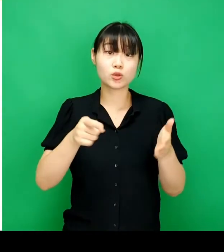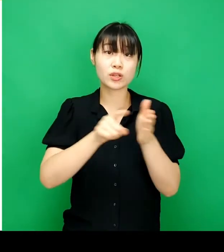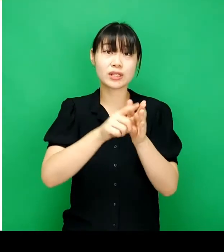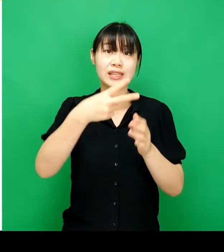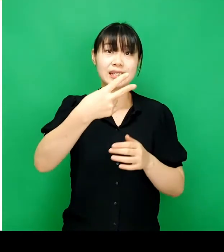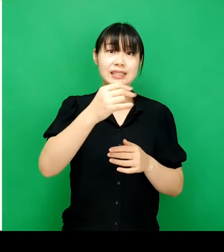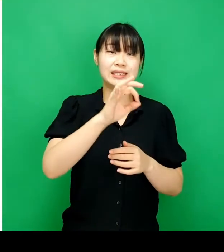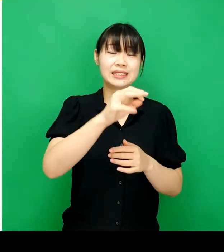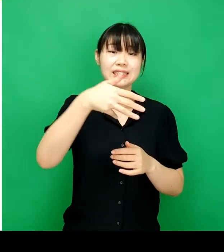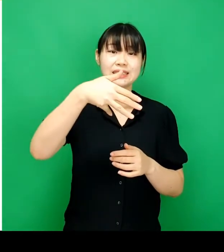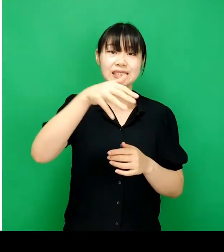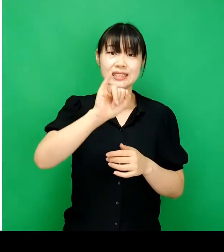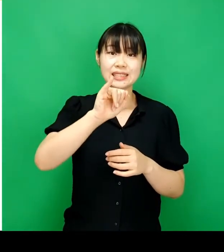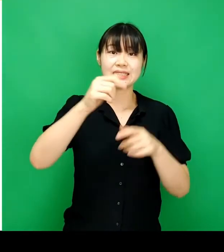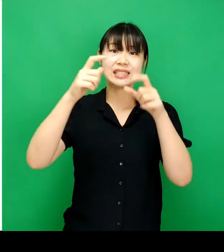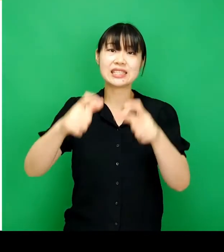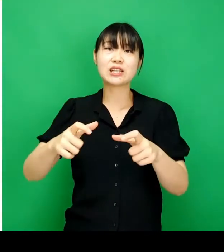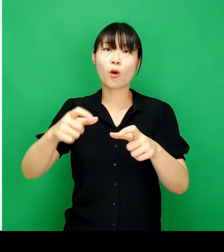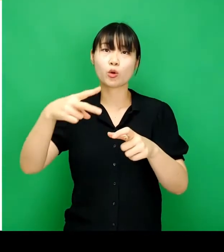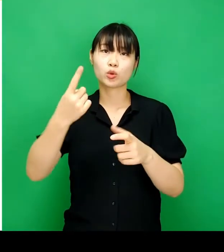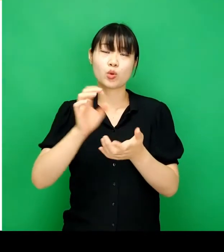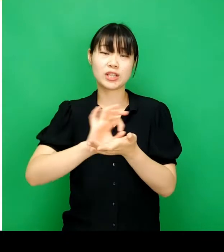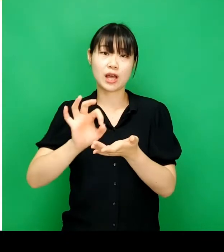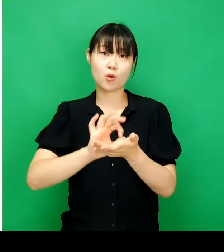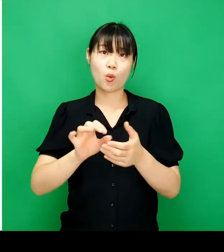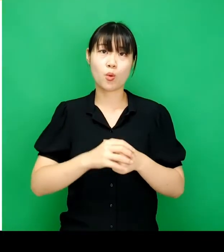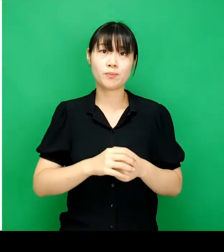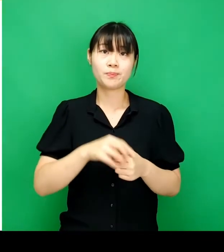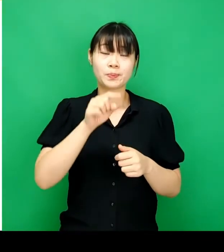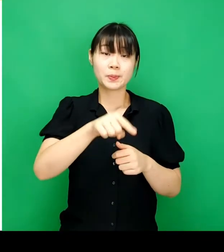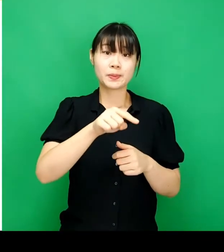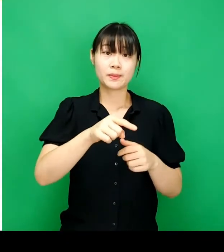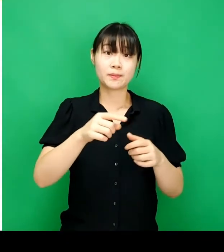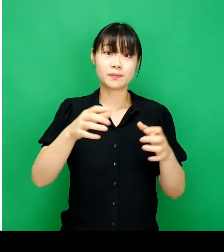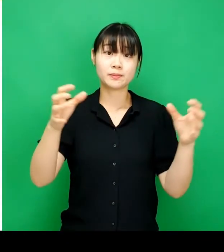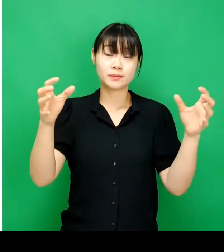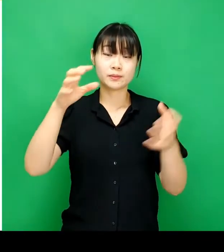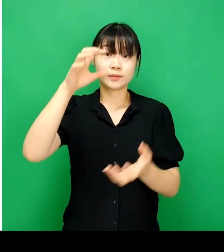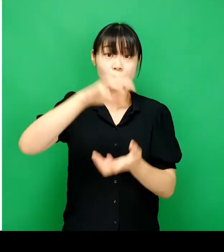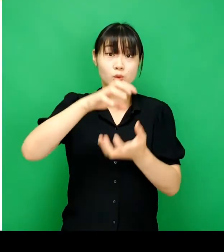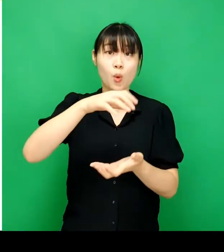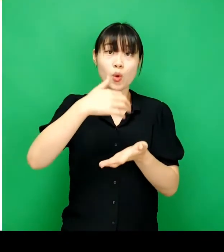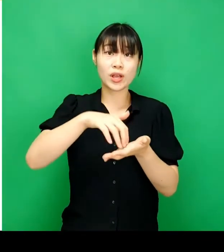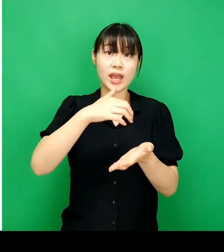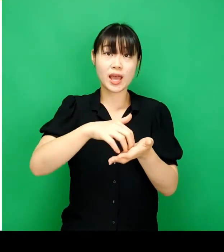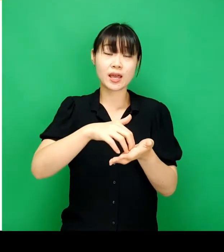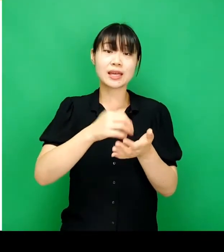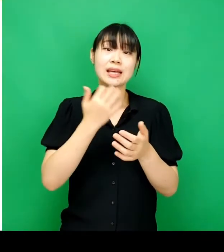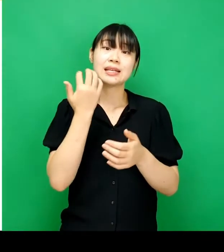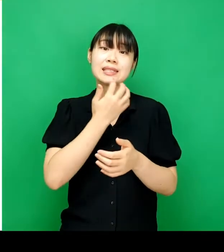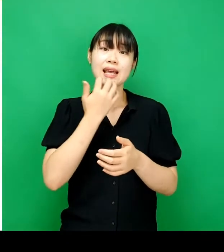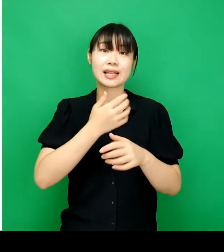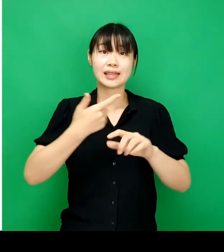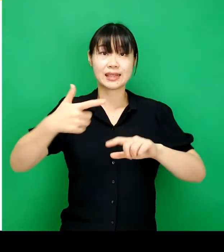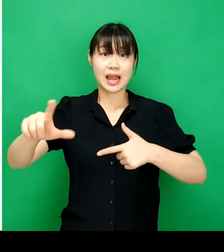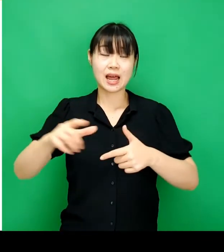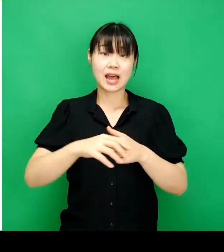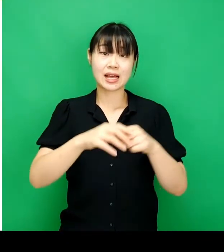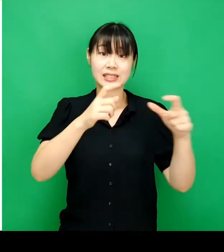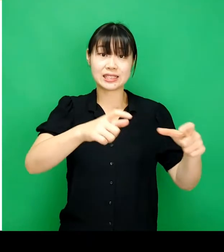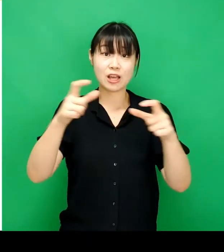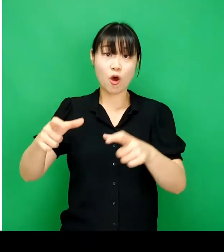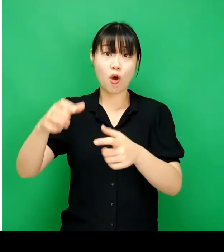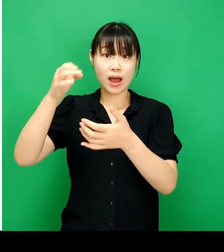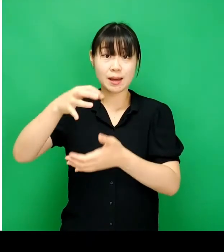데이터가 어떻게 분포하는지 보여주려면 등치 지역도를 사용할 수 있습니다. 이 유형은 통계 변수에 따라 색을